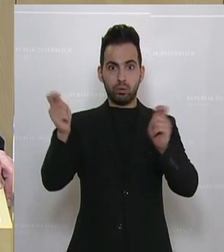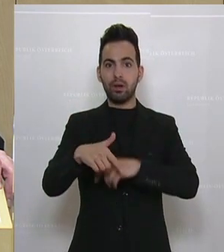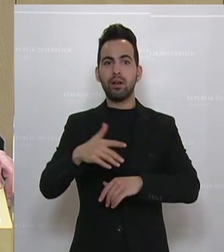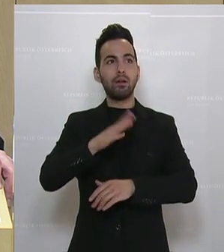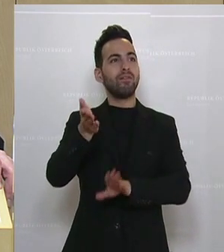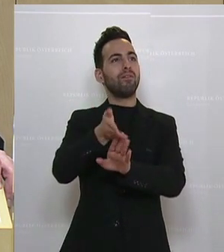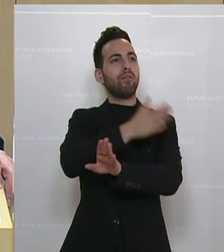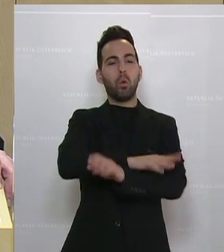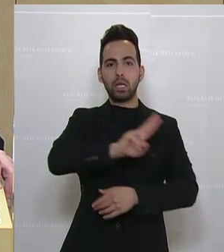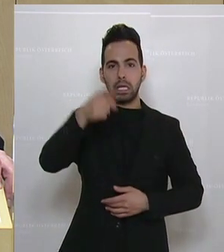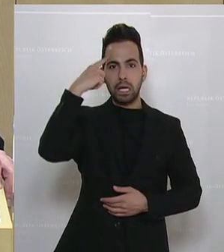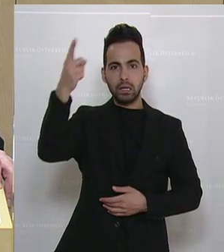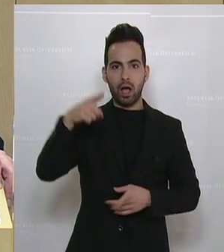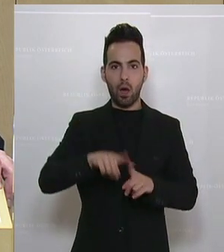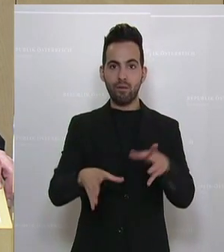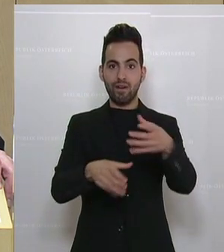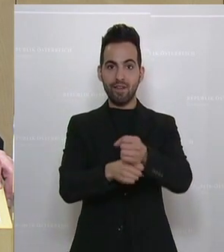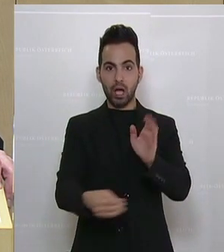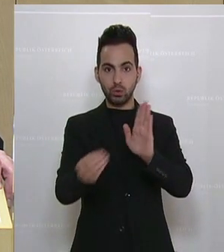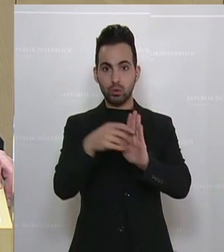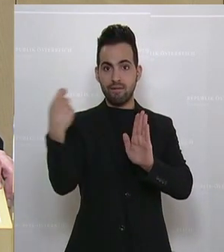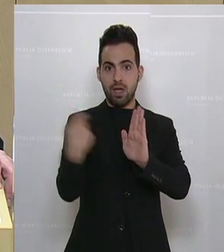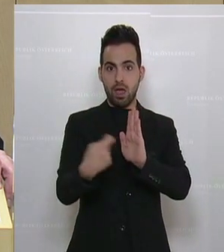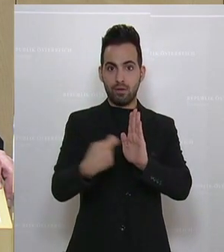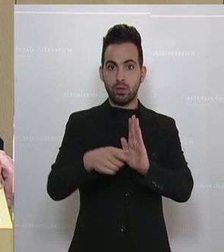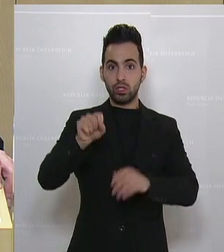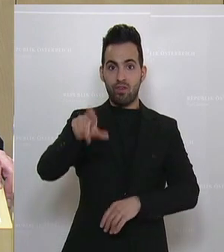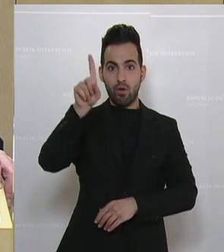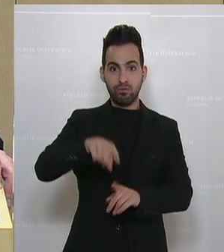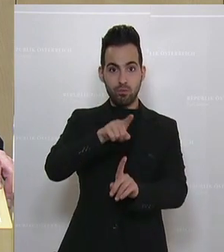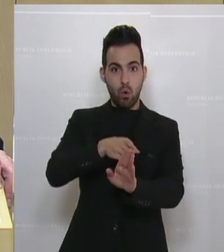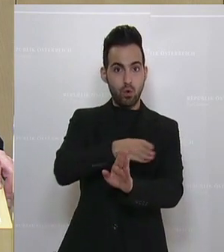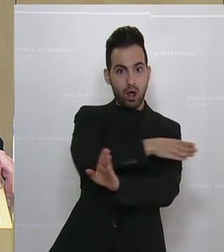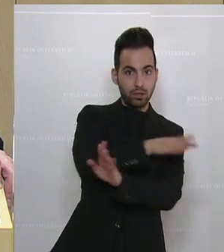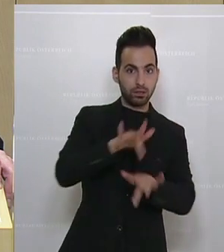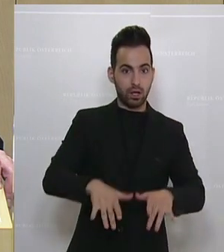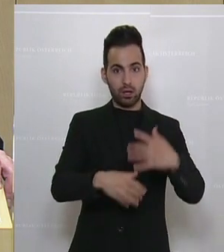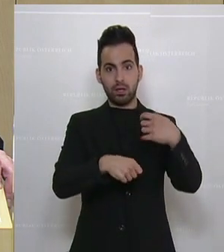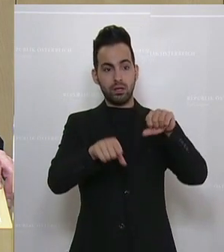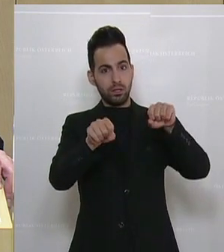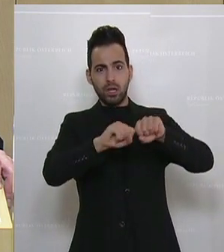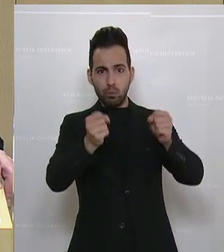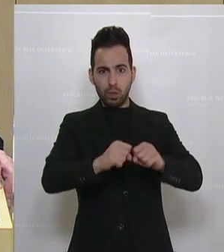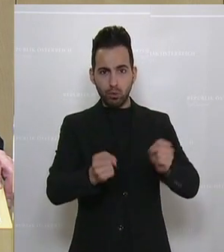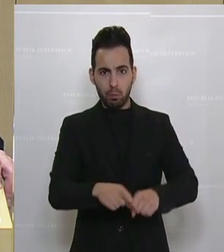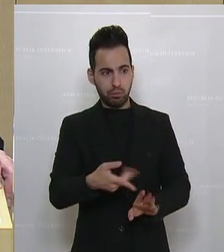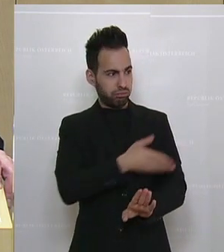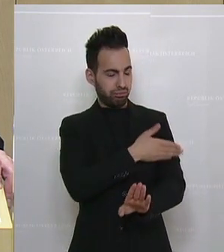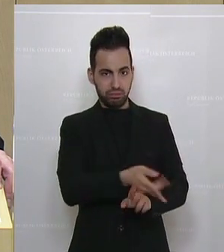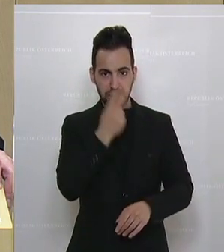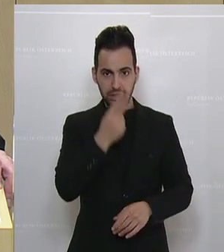wir es nie gedacht hätten. Und was auch die Verfassung wert ist, die seit zwölf Monaten da in Grund und Boden gestoßen wird.